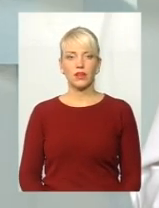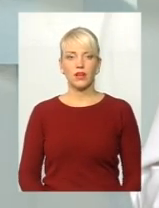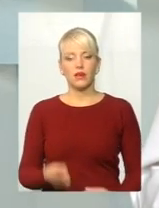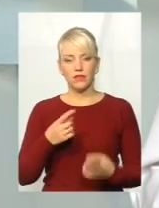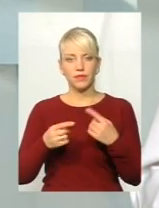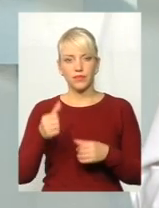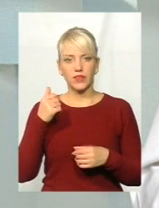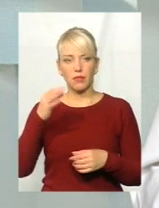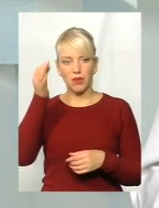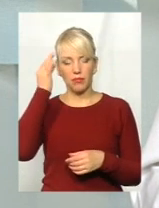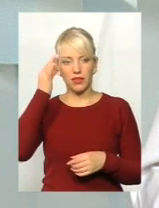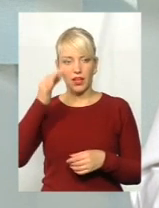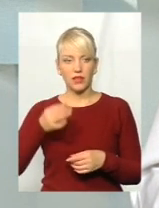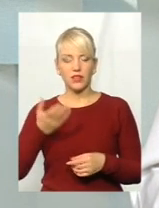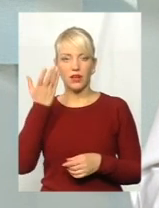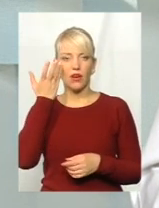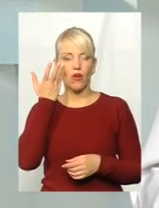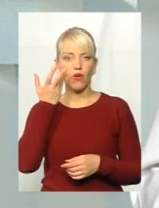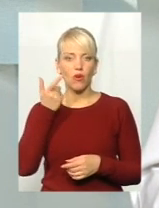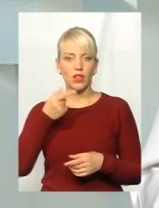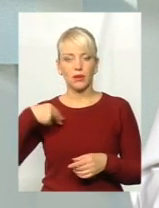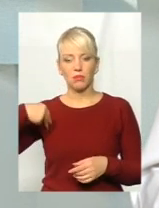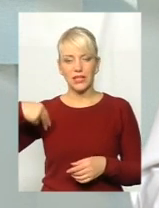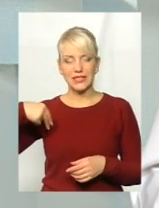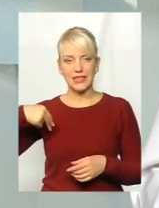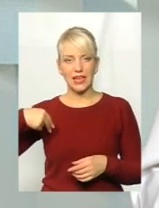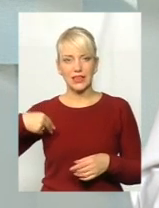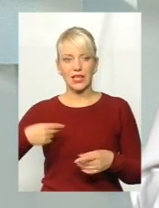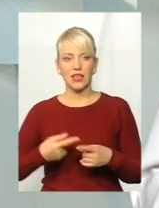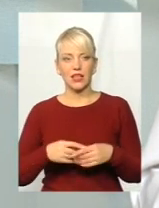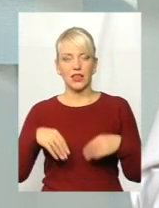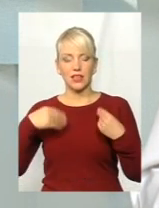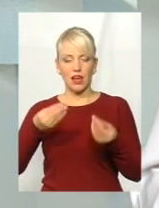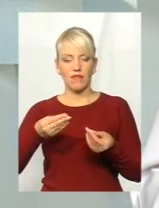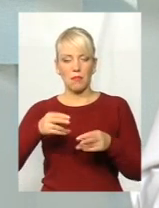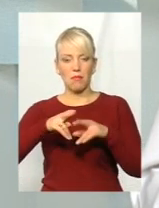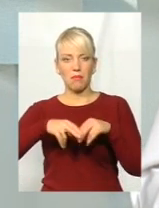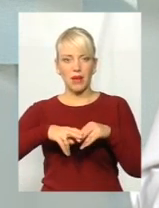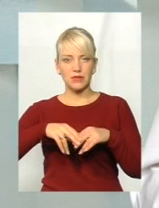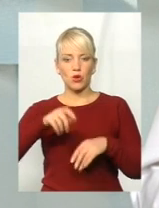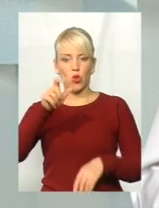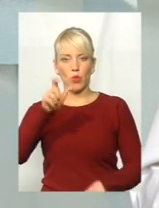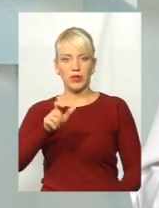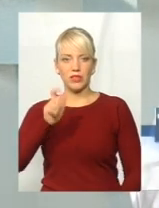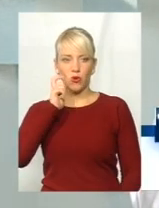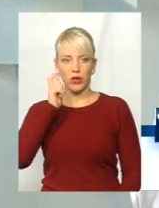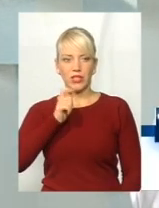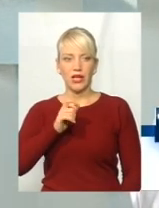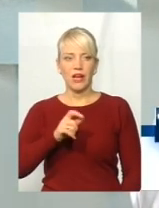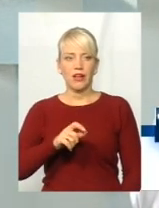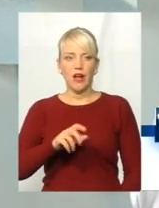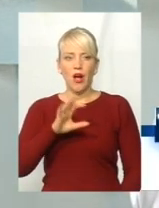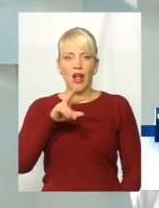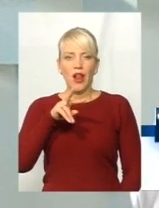Пам'ятаєте, коли президент надавав паспорт громадянину України Саакашвілі, лідер радикальної